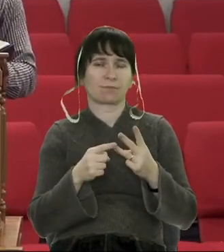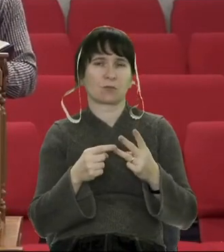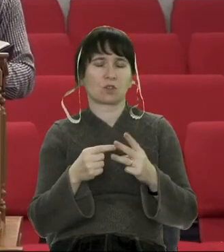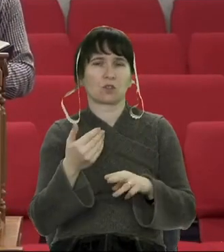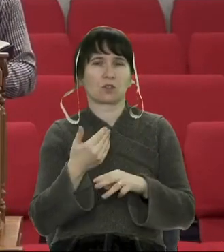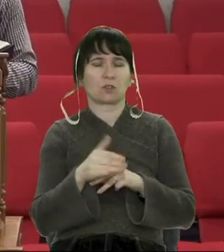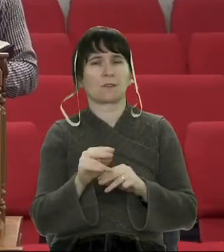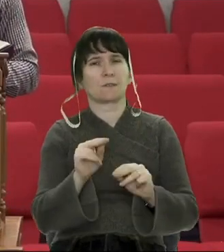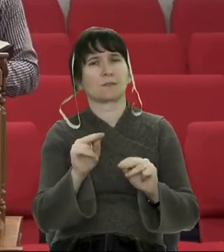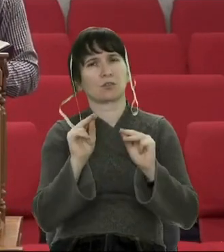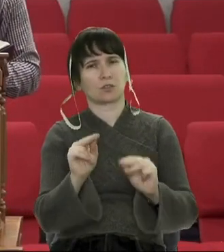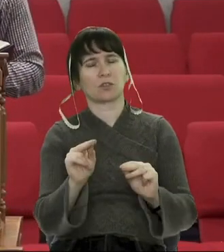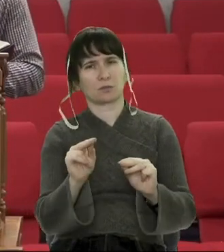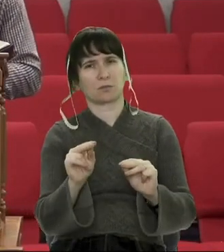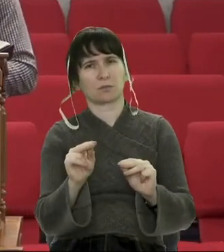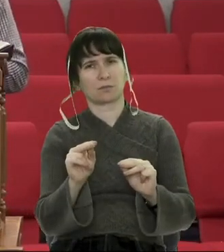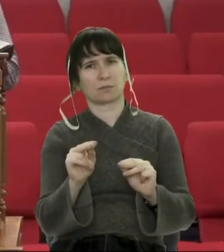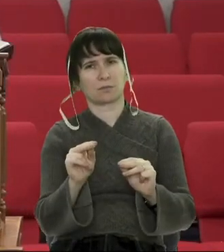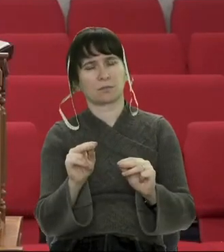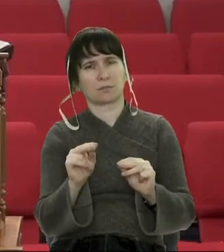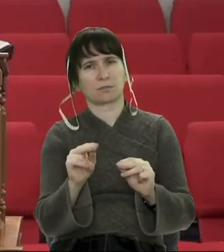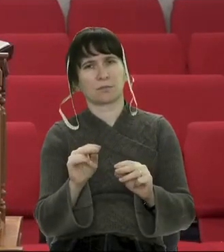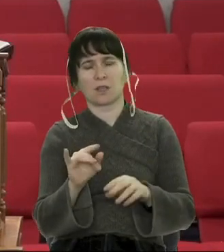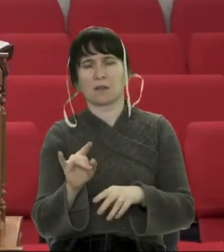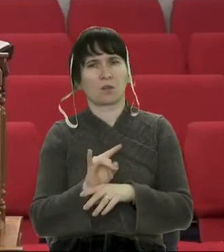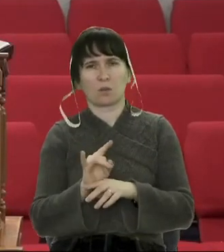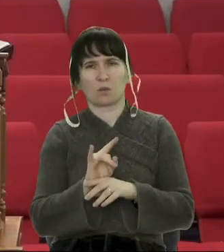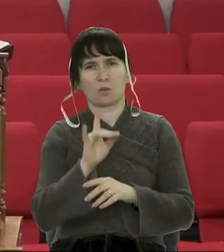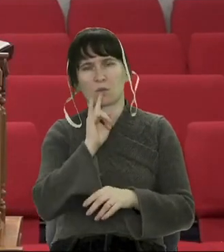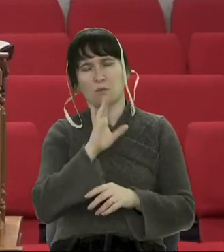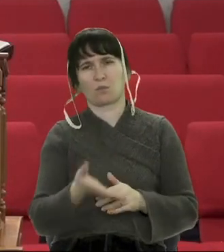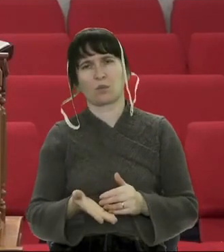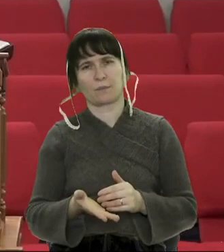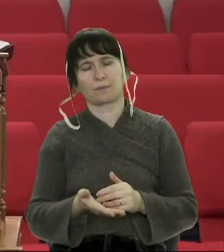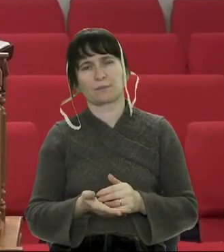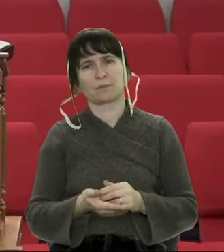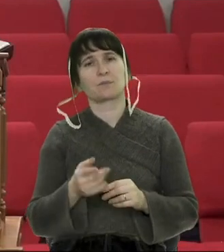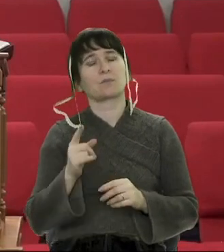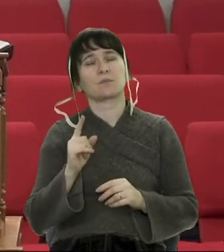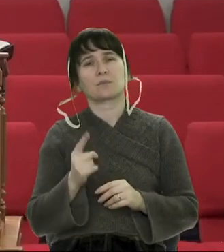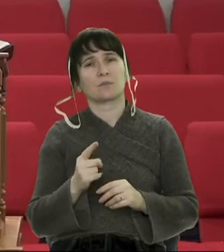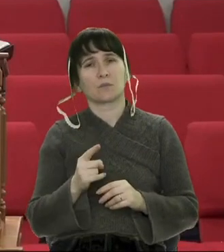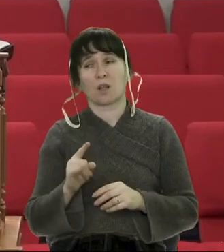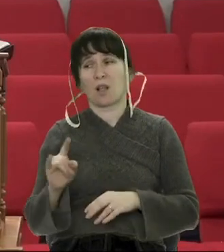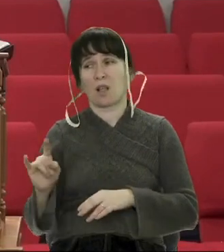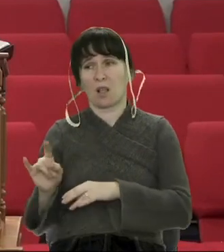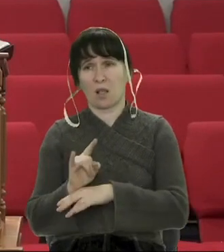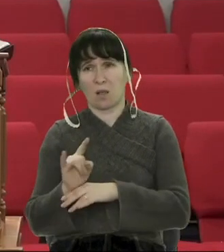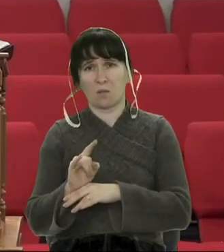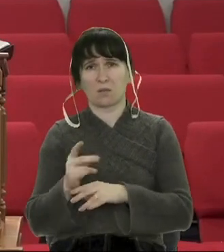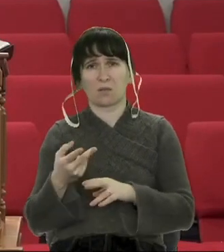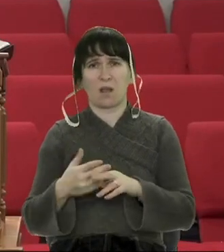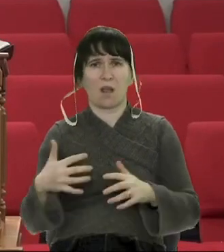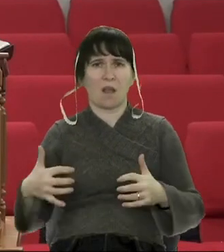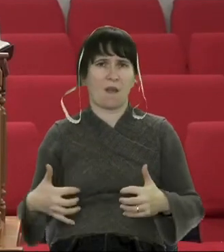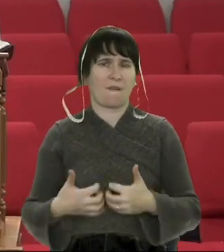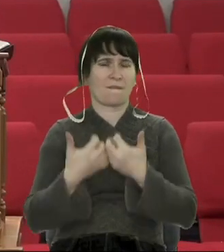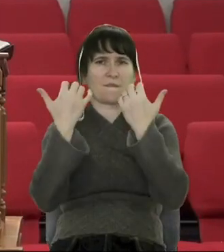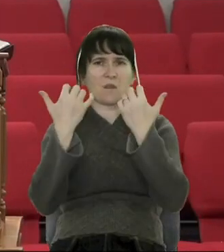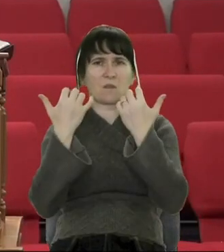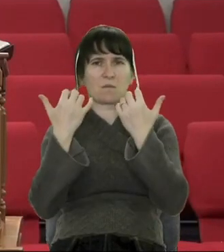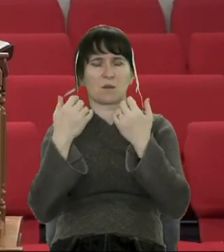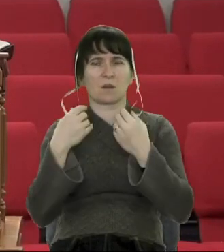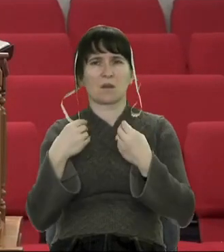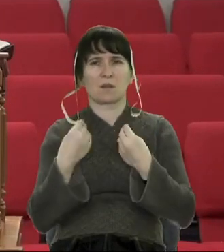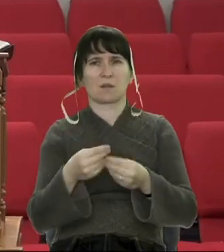людина говорить правду, а не говорить брехні. Тому що брехня автоматично вмихає захисні